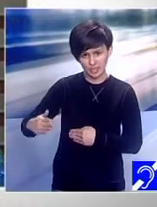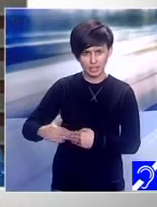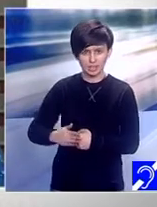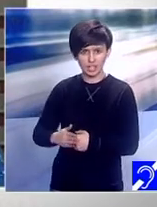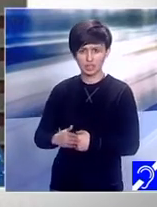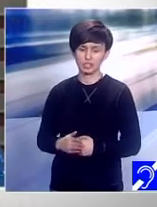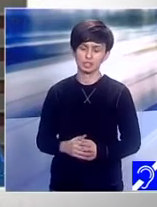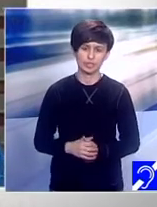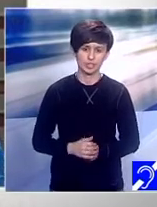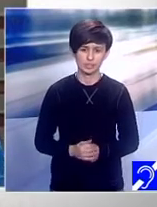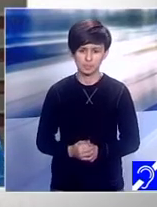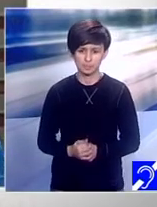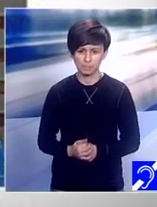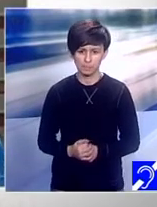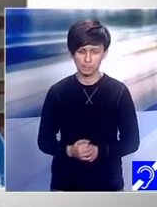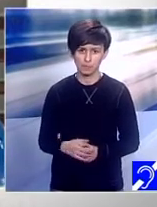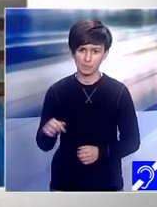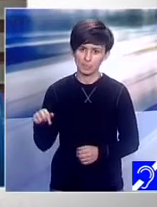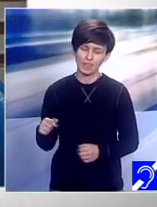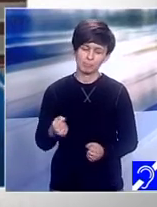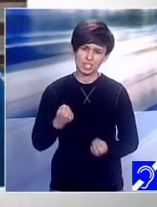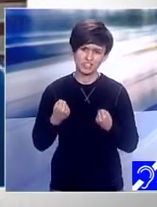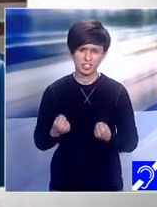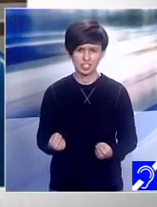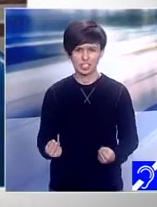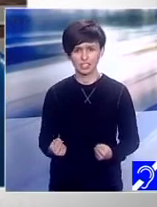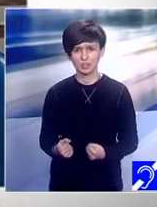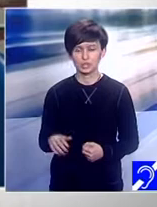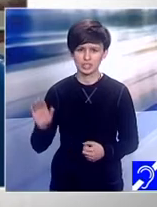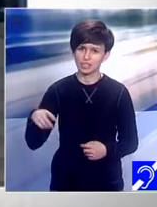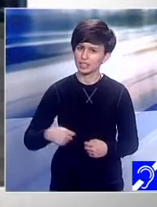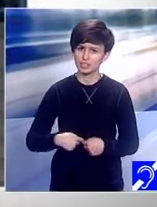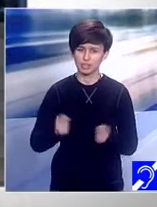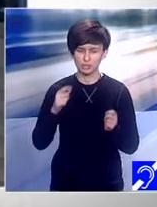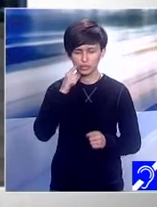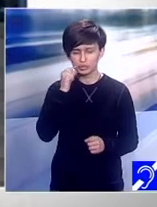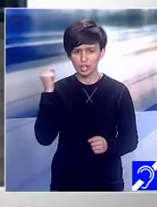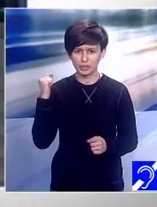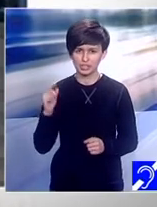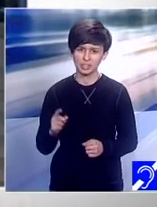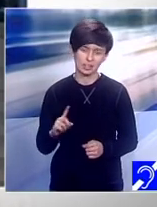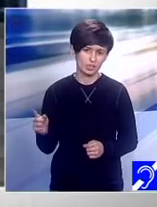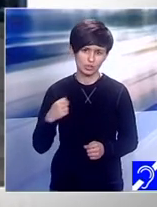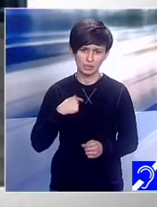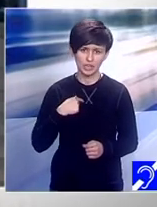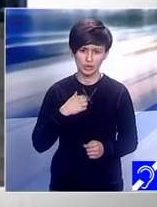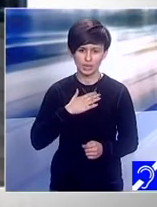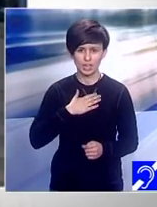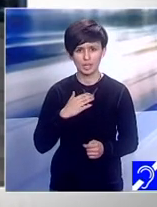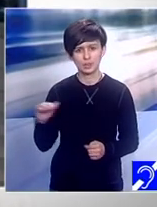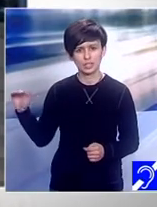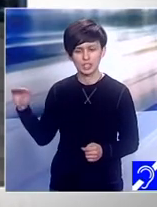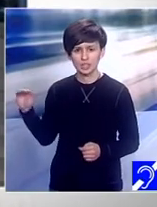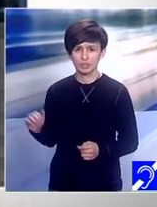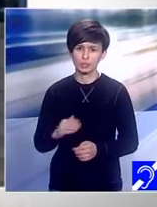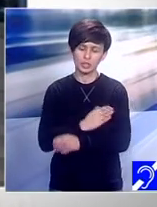greutățile trec și greutăți toată lumea are. Numai eu că am copii cu sindrom down. Optimistă și